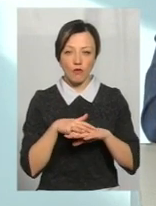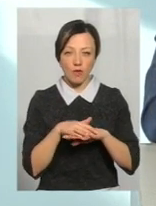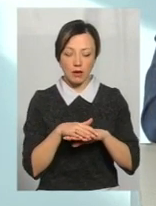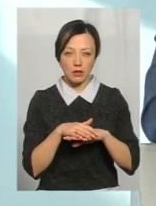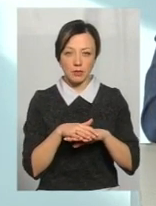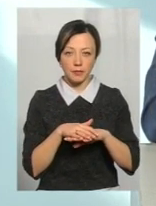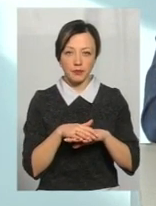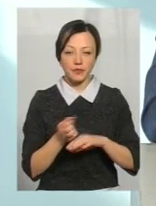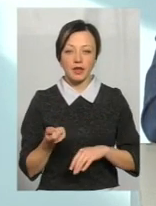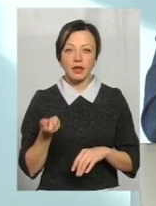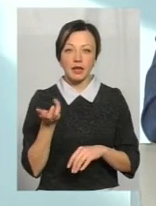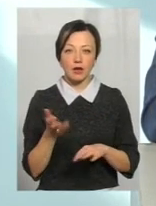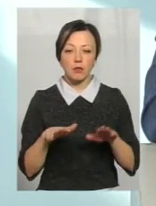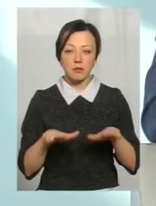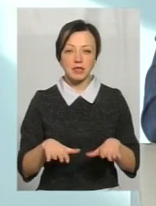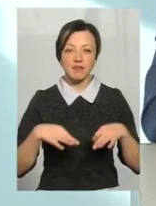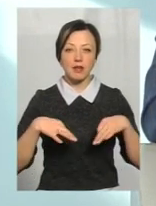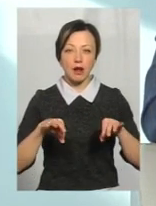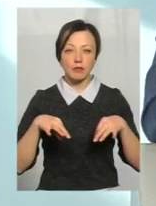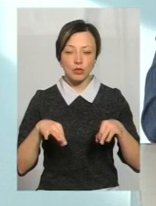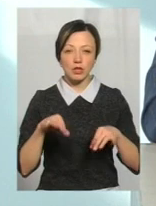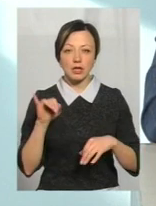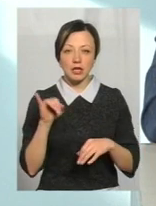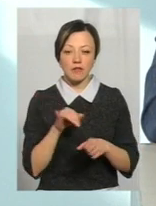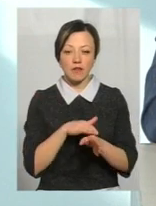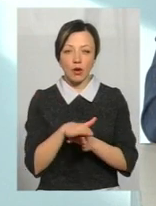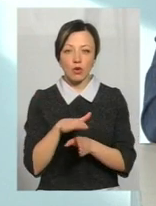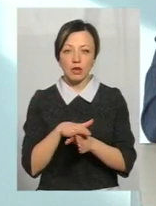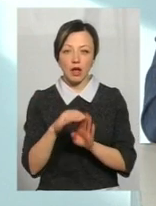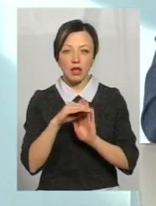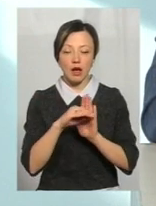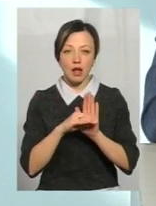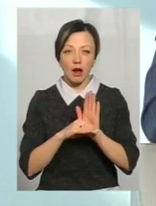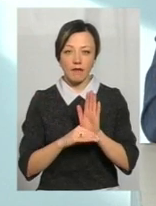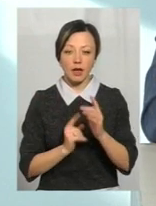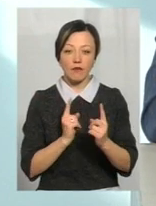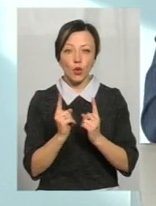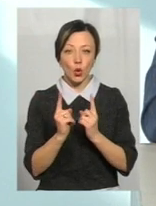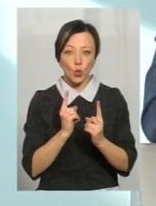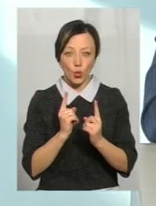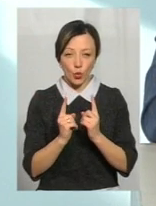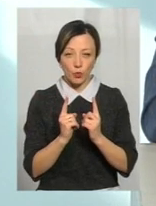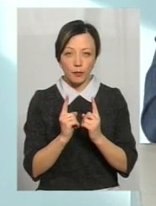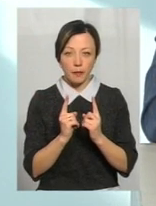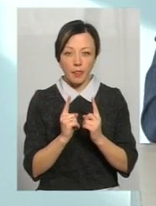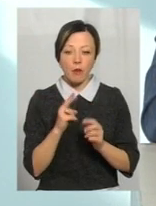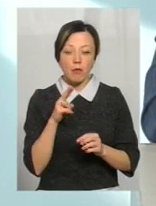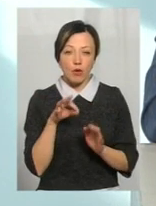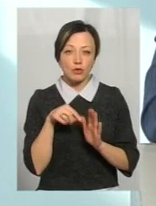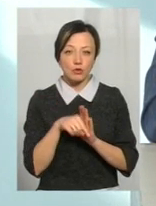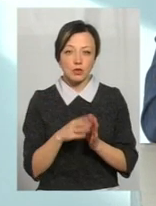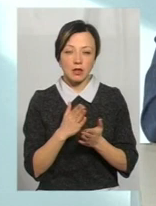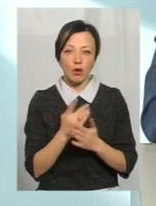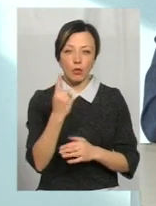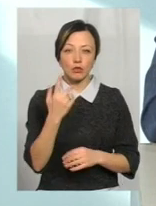кількості місць в транспортних засобах і по виконанню графіки в руху, по суті вона складає